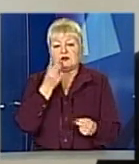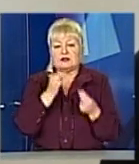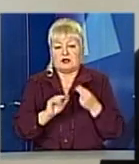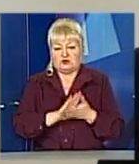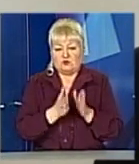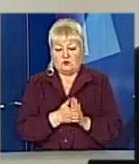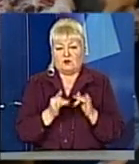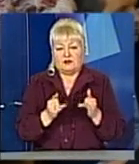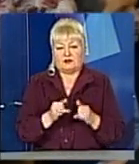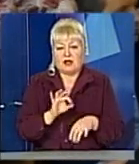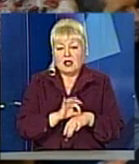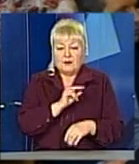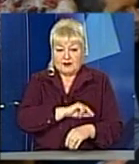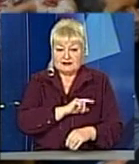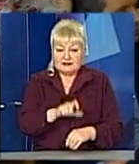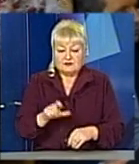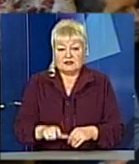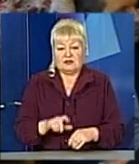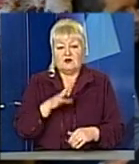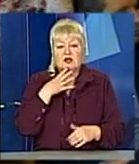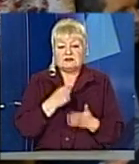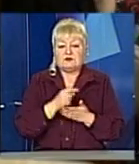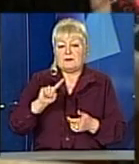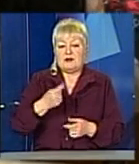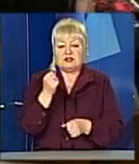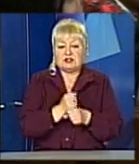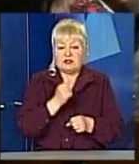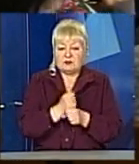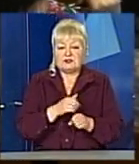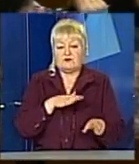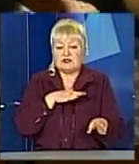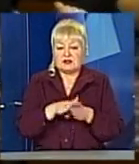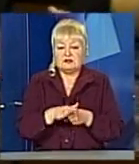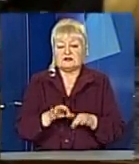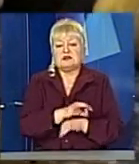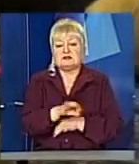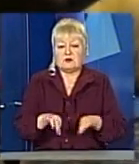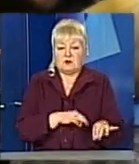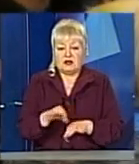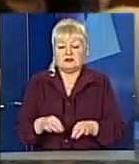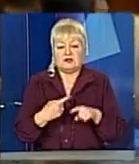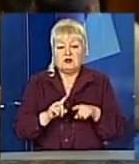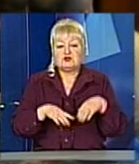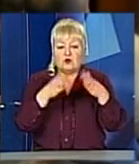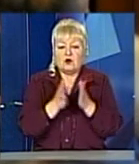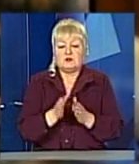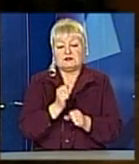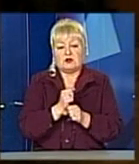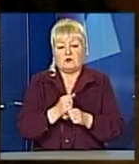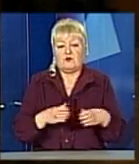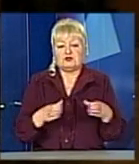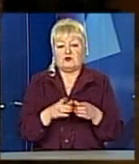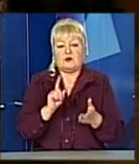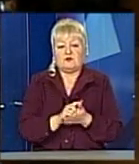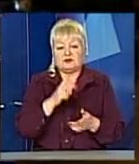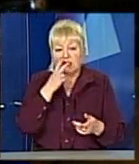умови для наших працівників. Свої перші напрацювання щодо реалізації проєкту створення діагностично-лікувального комплексу робоча група повинна надати на